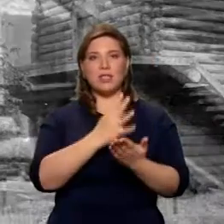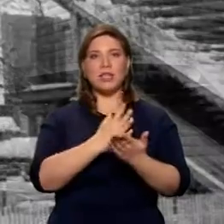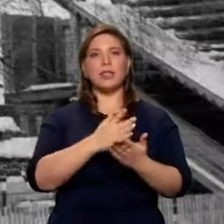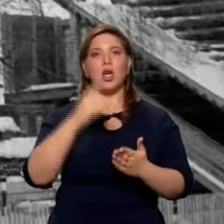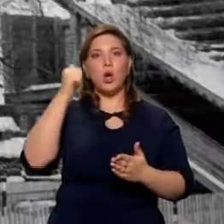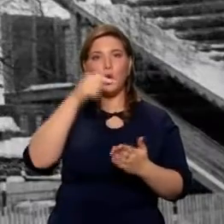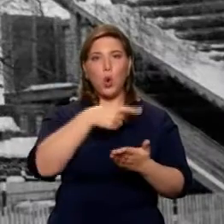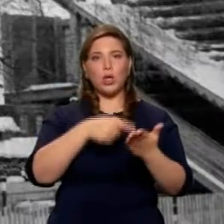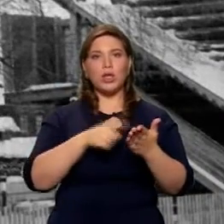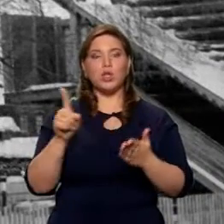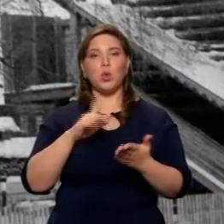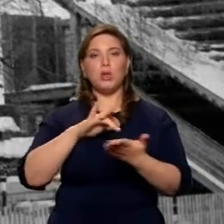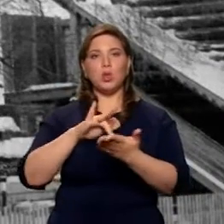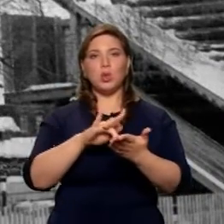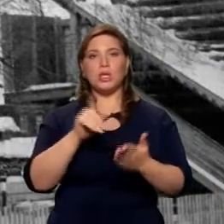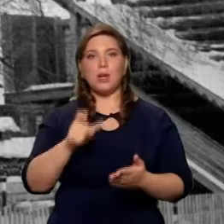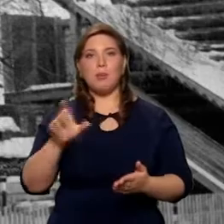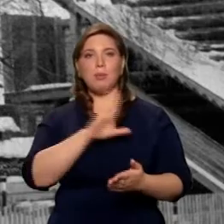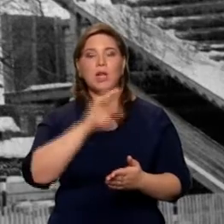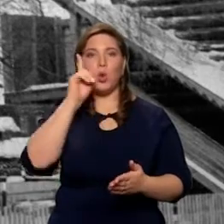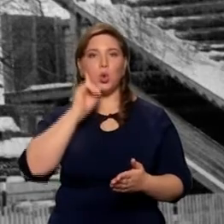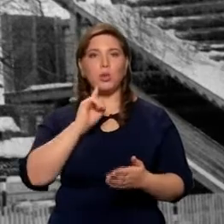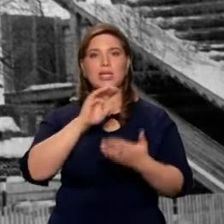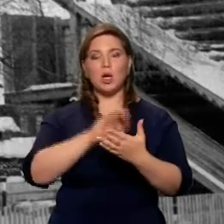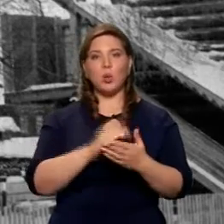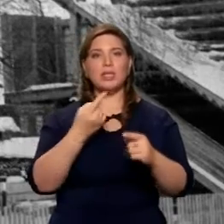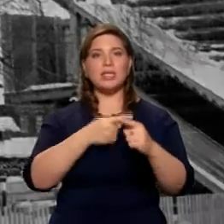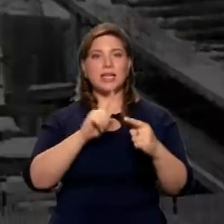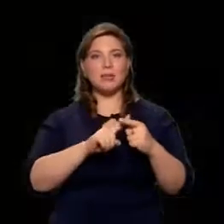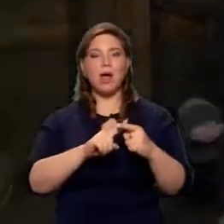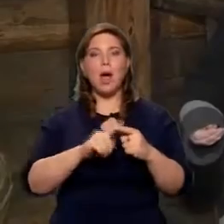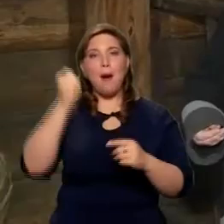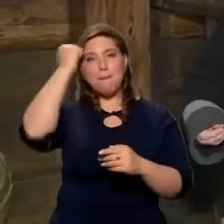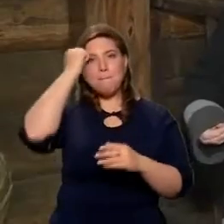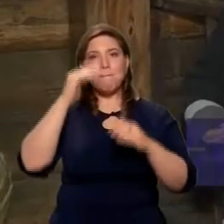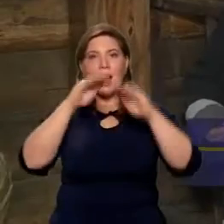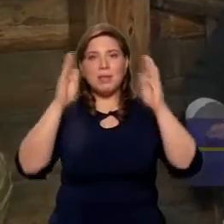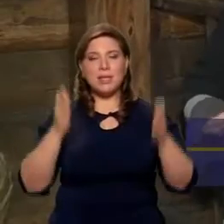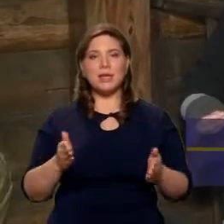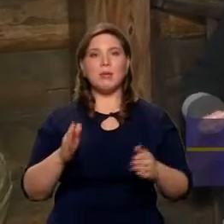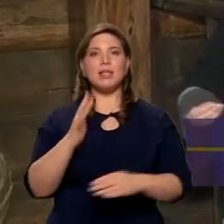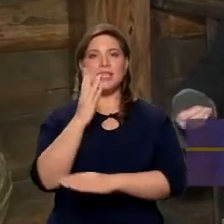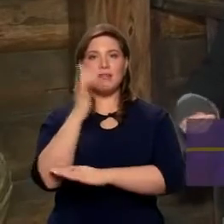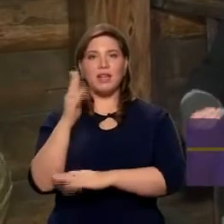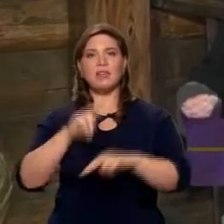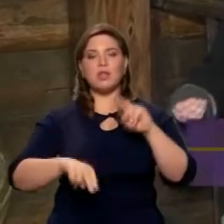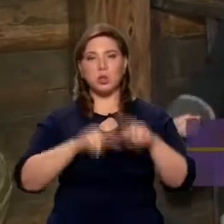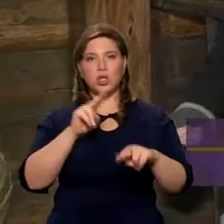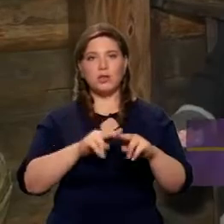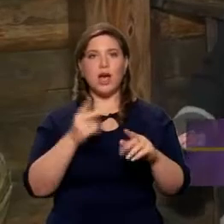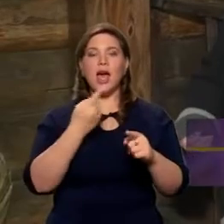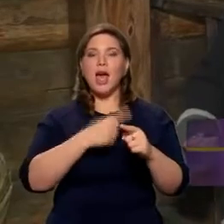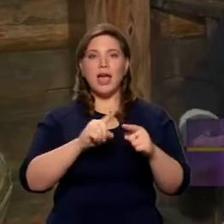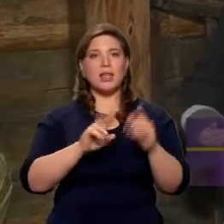было удобнее знакомиться вот с этим памятником деревянного зодчества. Тогда вот этот статус его